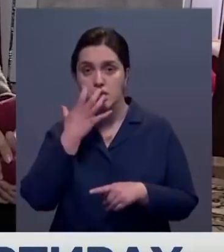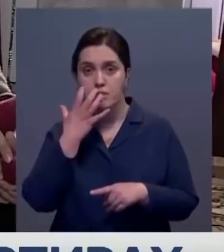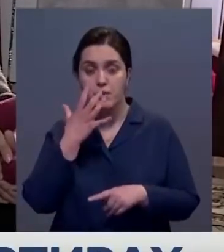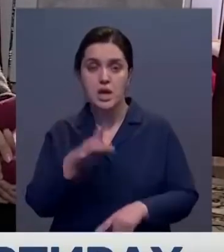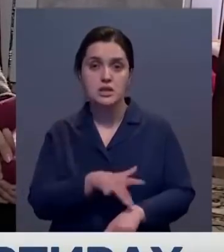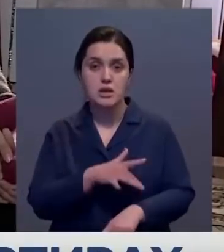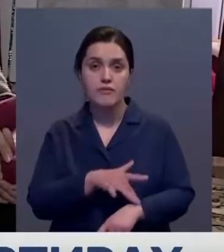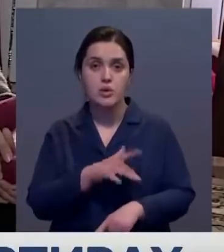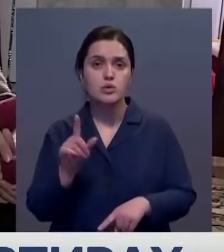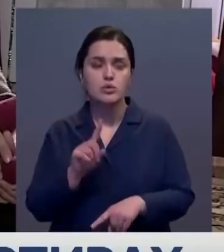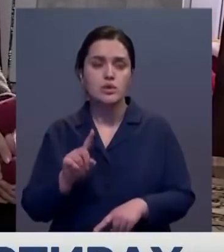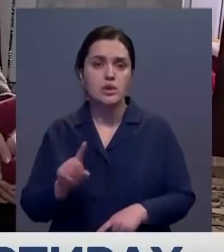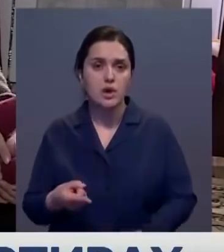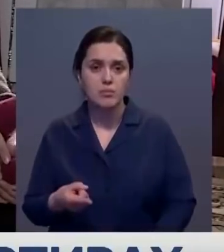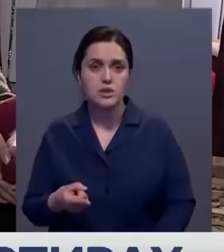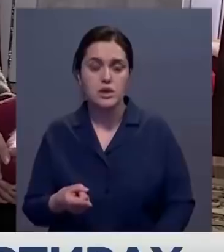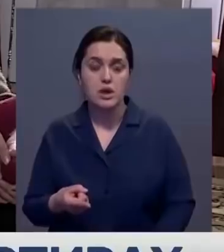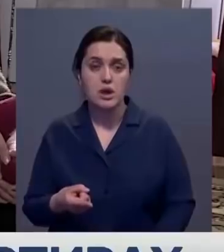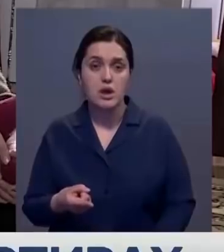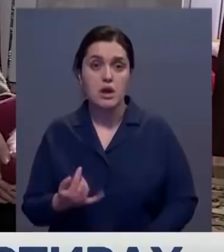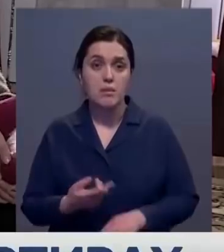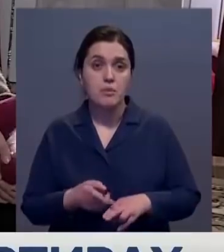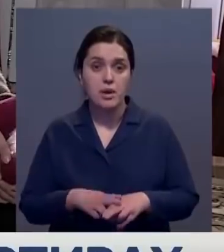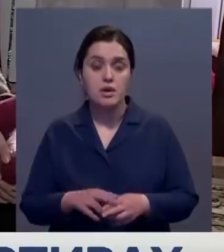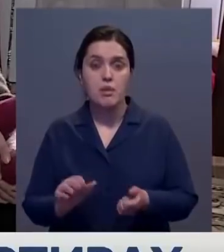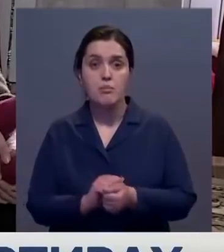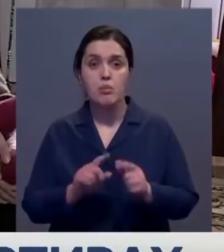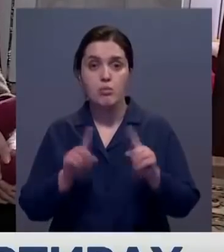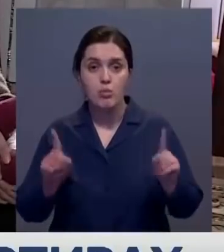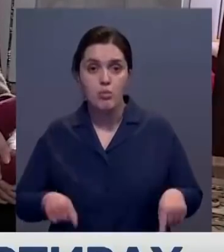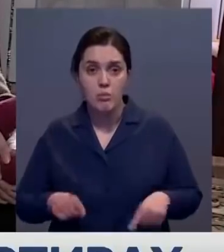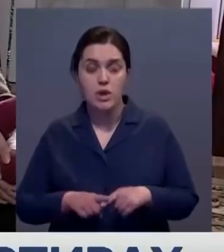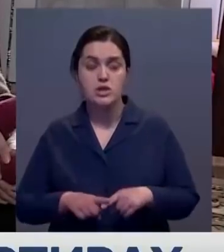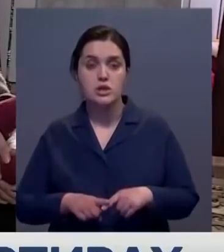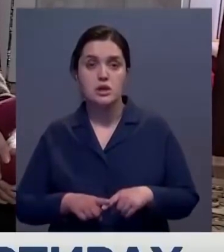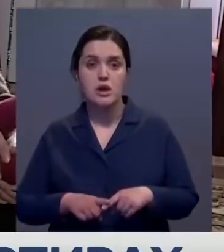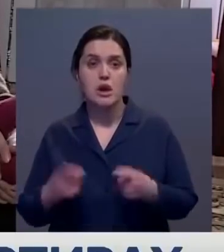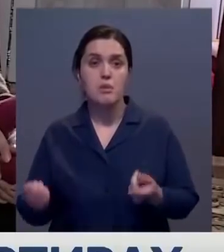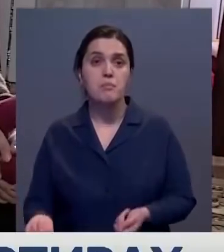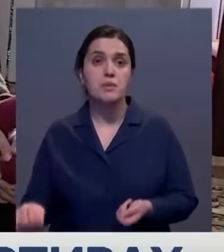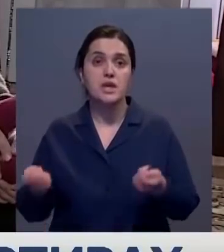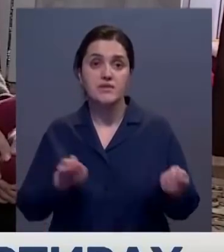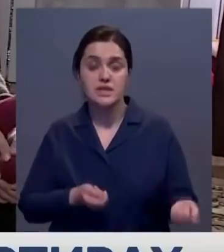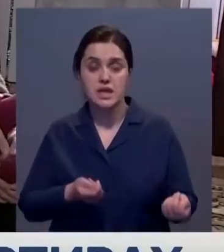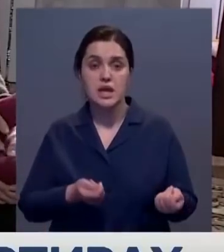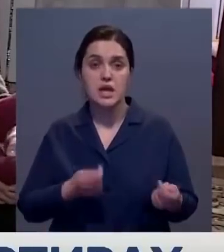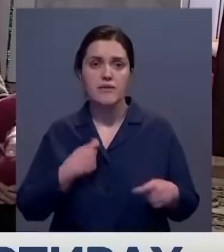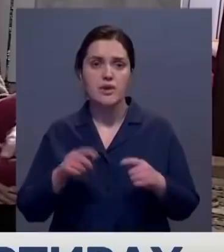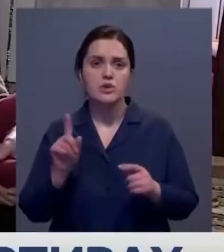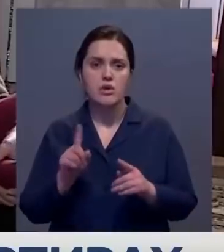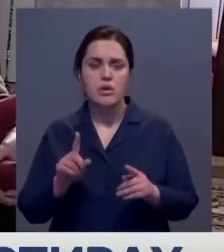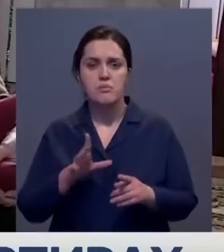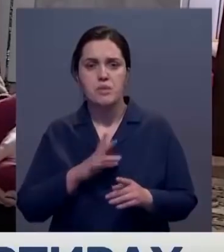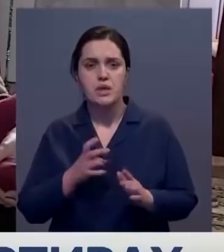что требуется. И по этой бумажке наши же жильцы привезли этот товар. Если чего-то не